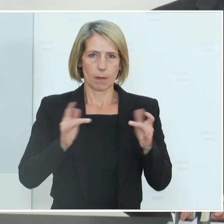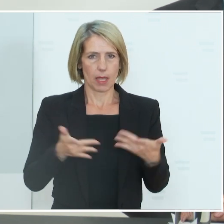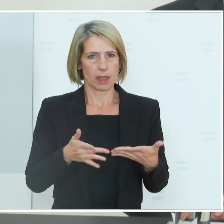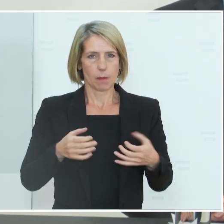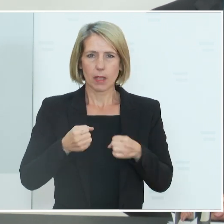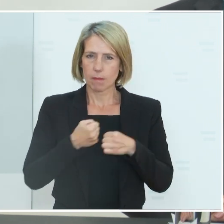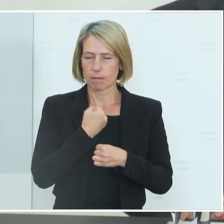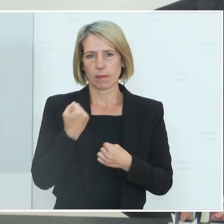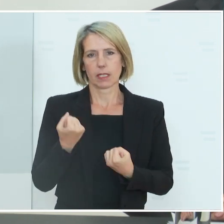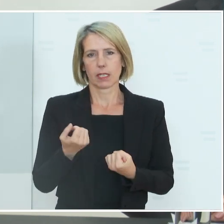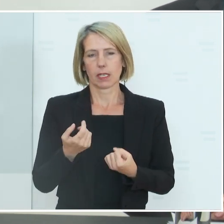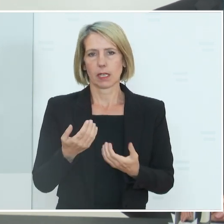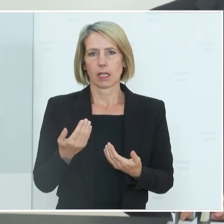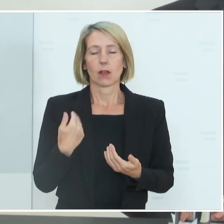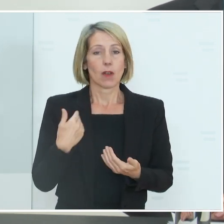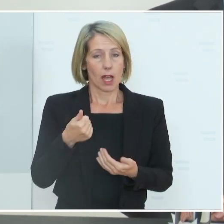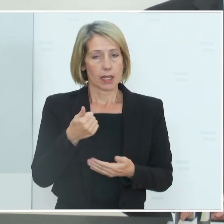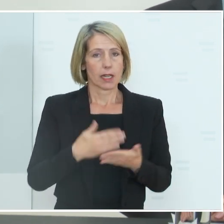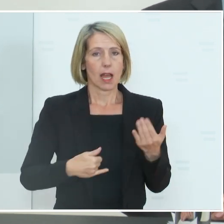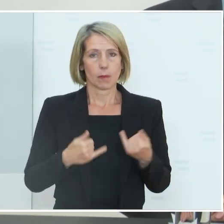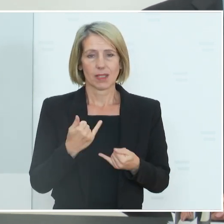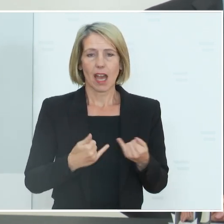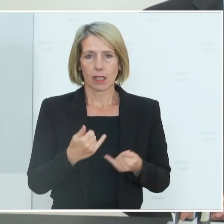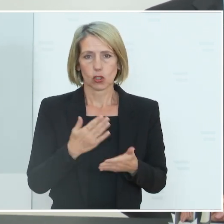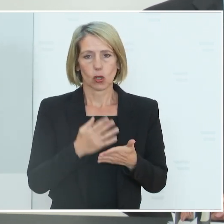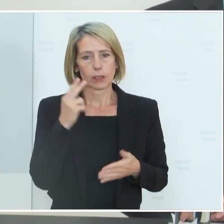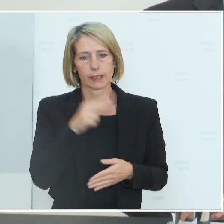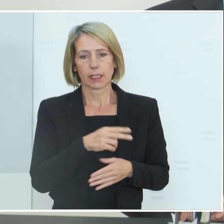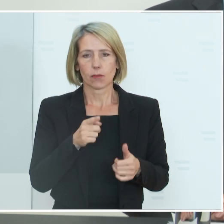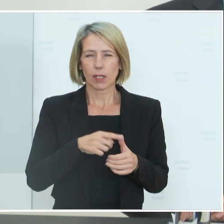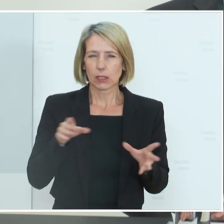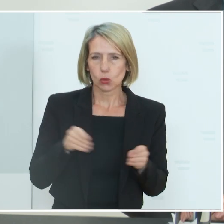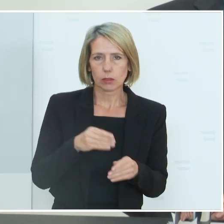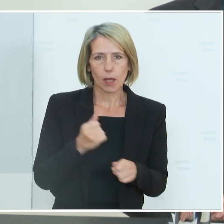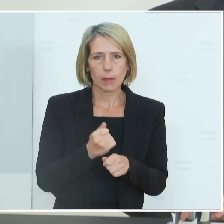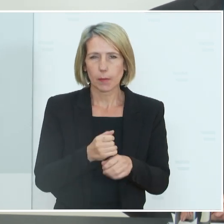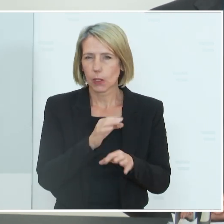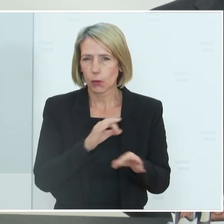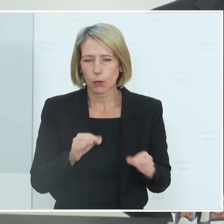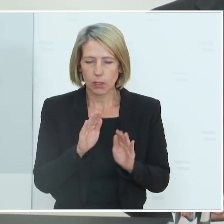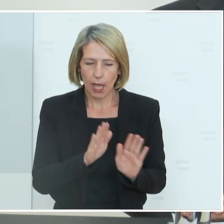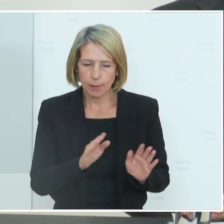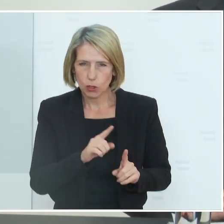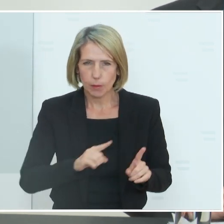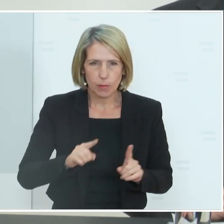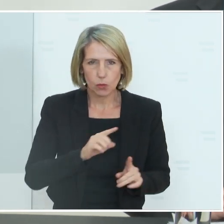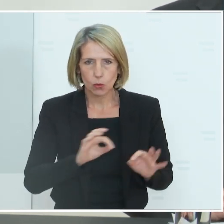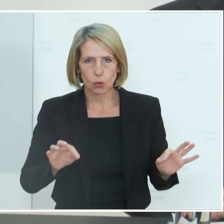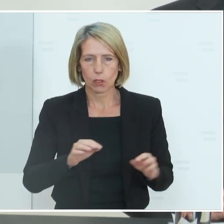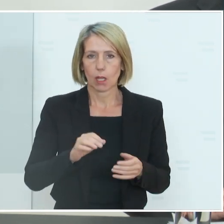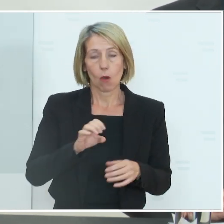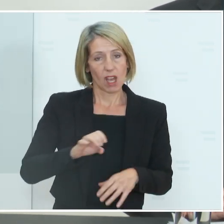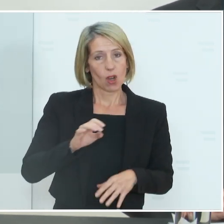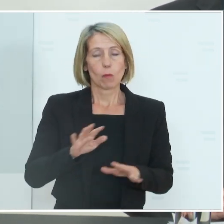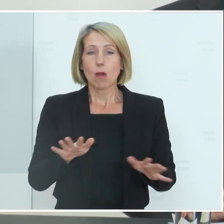eineinhalb Jahren gesehen, was möglich ist, wenn wir uns abstimmen, wenn wir gut zusammenarbeiten. Europa ist vergleichsweise gut